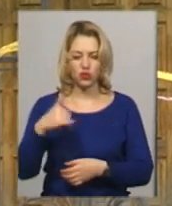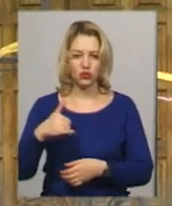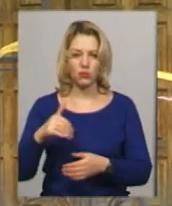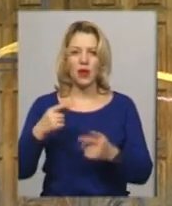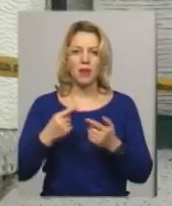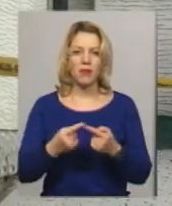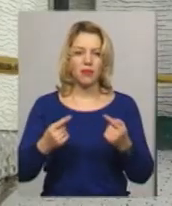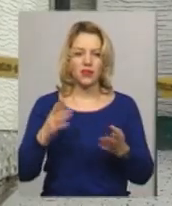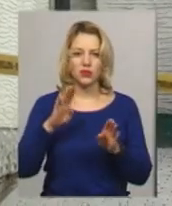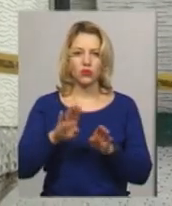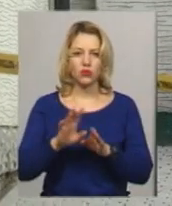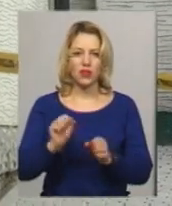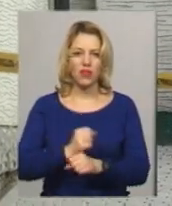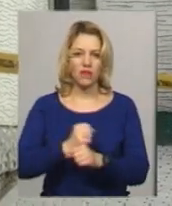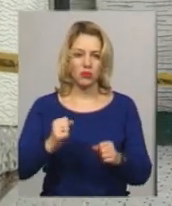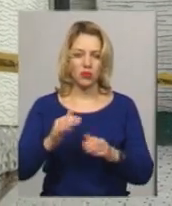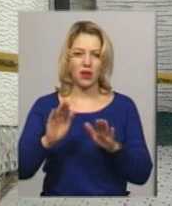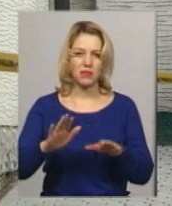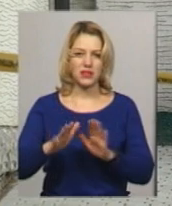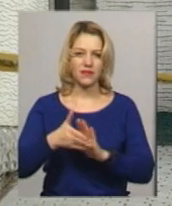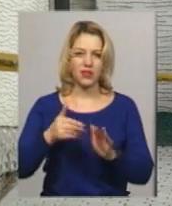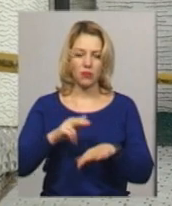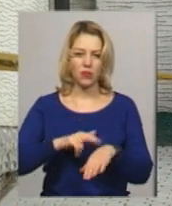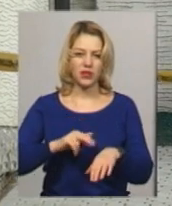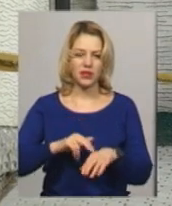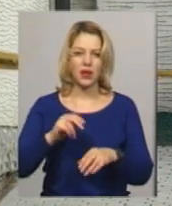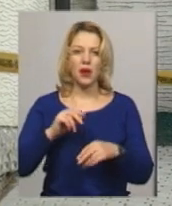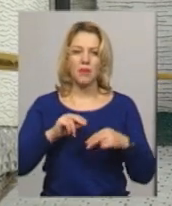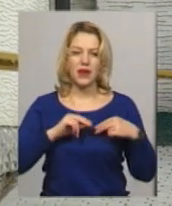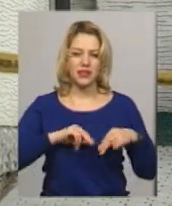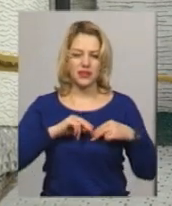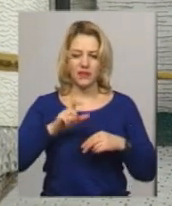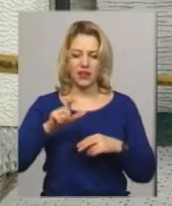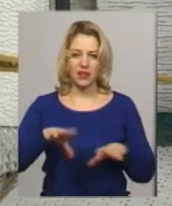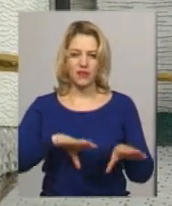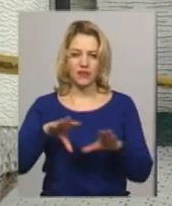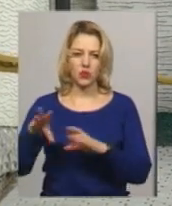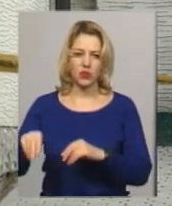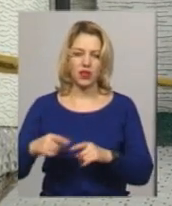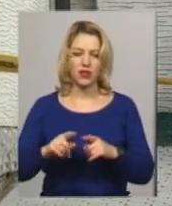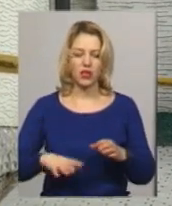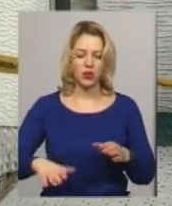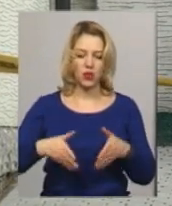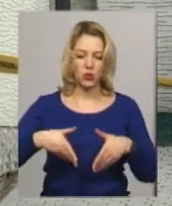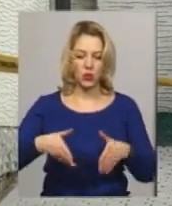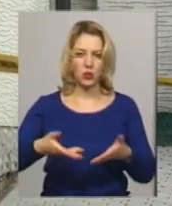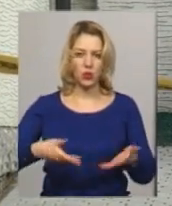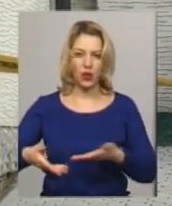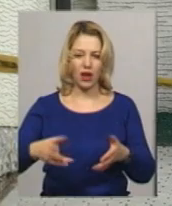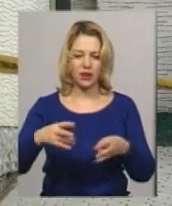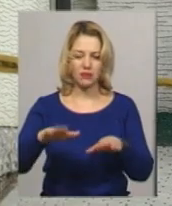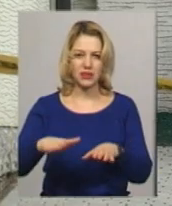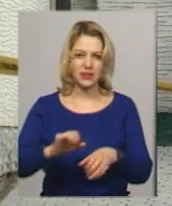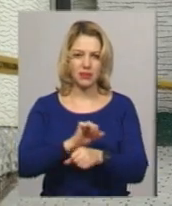вибухівку. На місце викликали поліцейських, працівників евакуювали, тротуар поруч з відомством перекрили. На місці